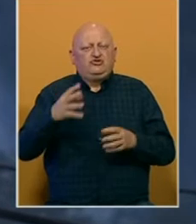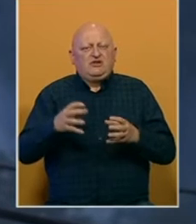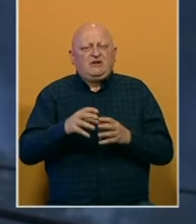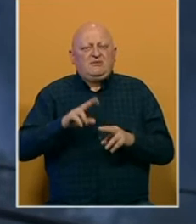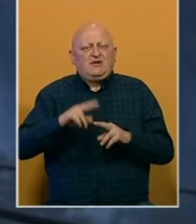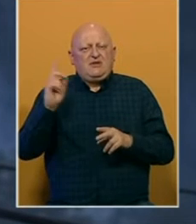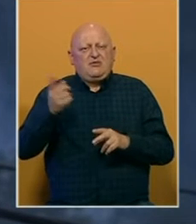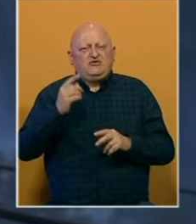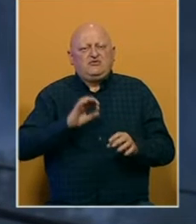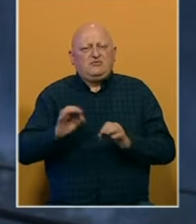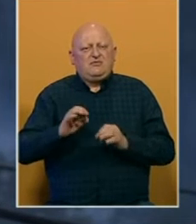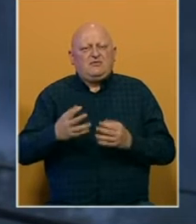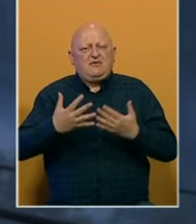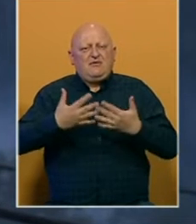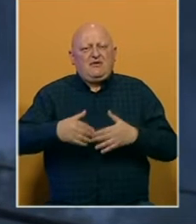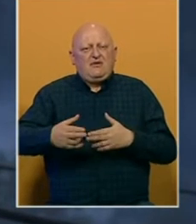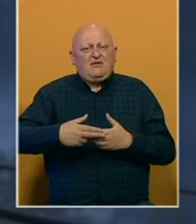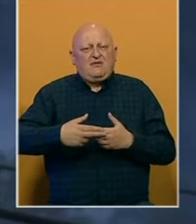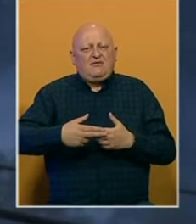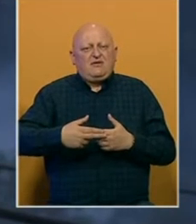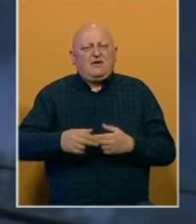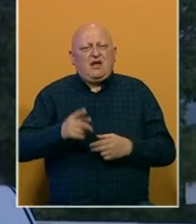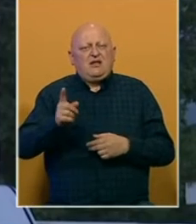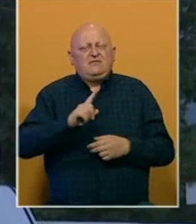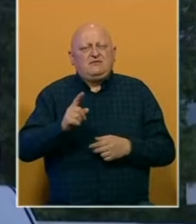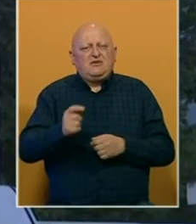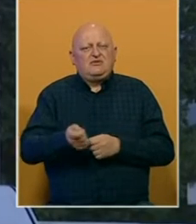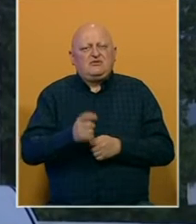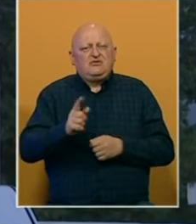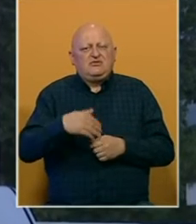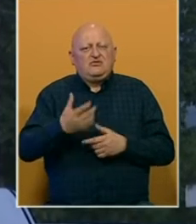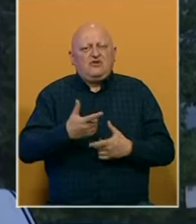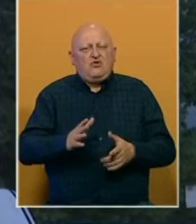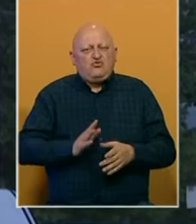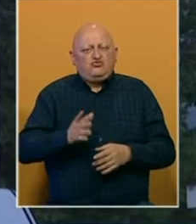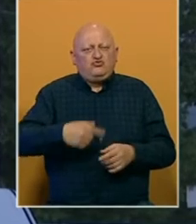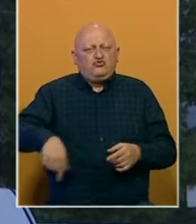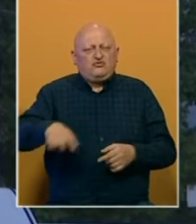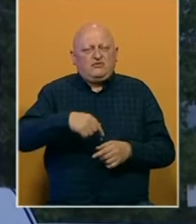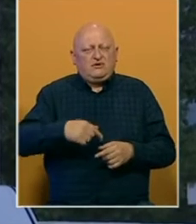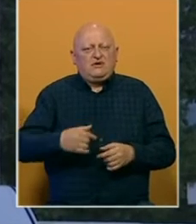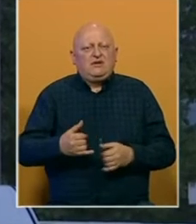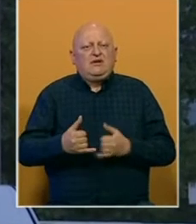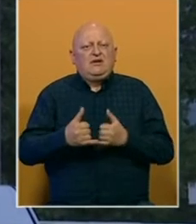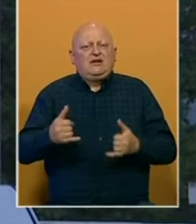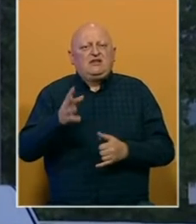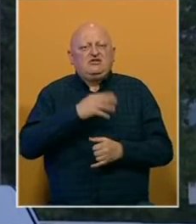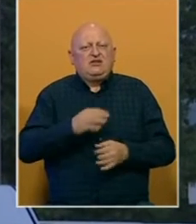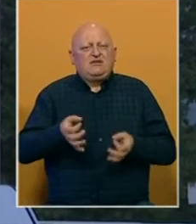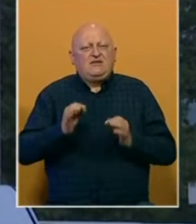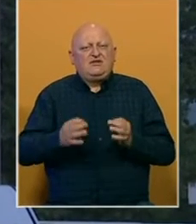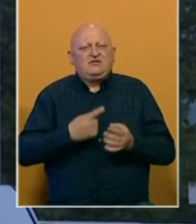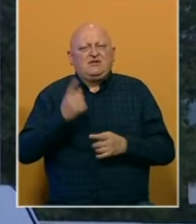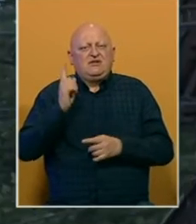Četiri ekipe hitne pomoći su pripravne kod fabrike, ali im vatrogasci nisu dozvolili da uđu u krug fabrike. Gradski štab za